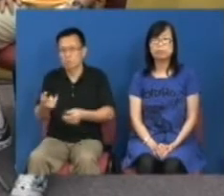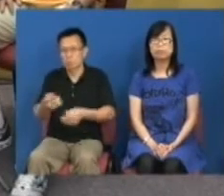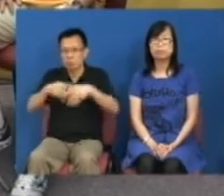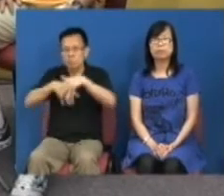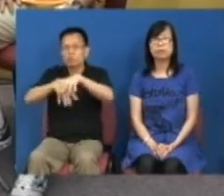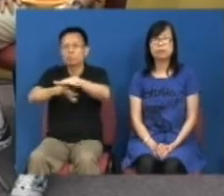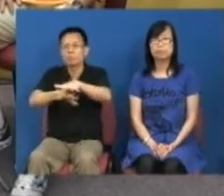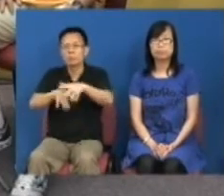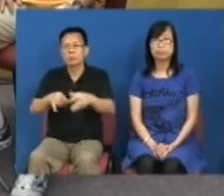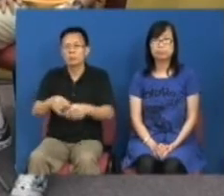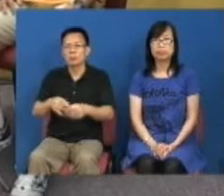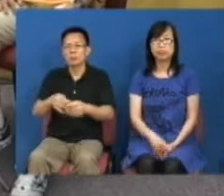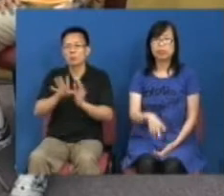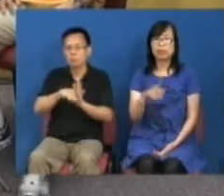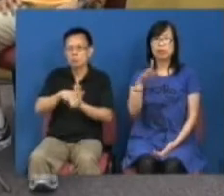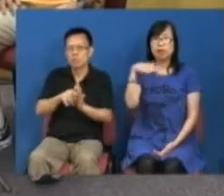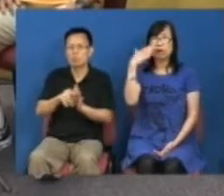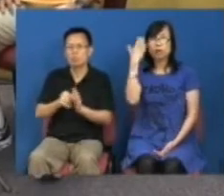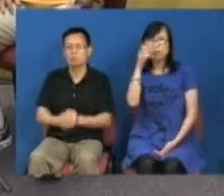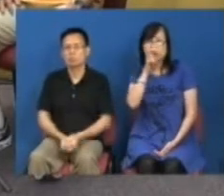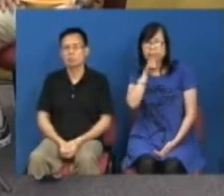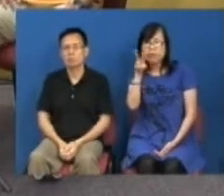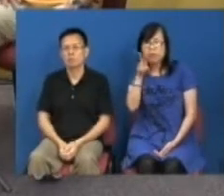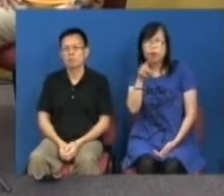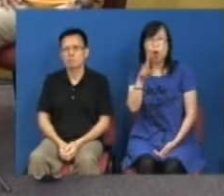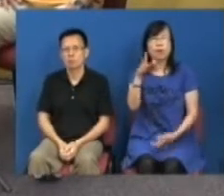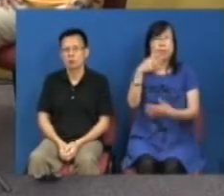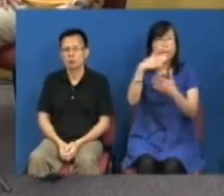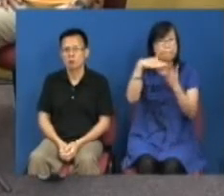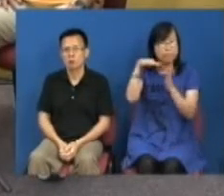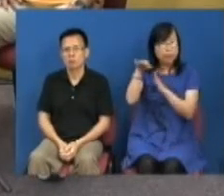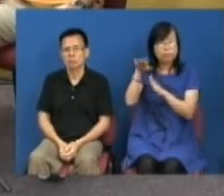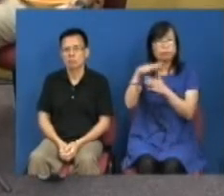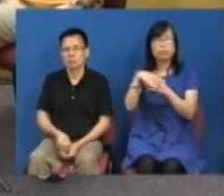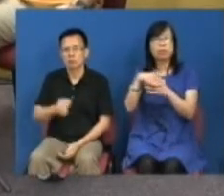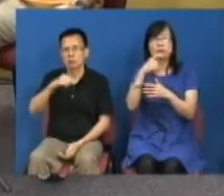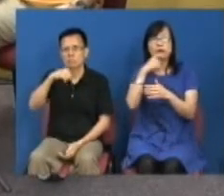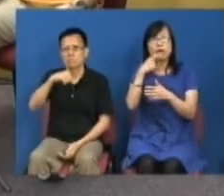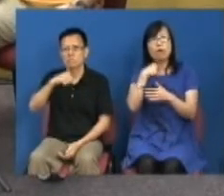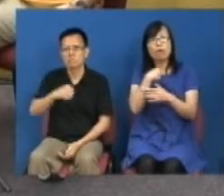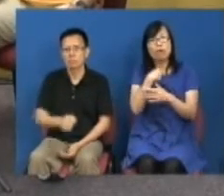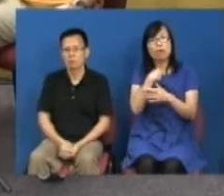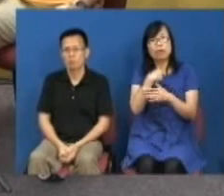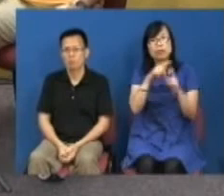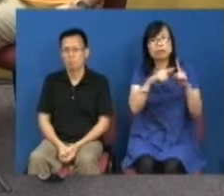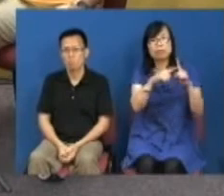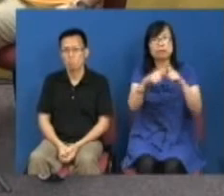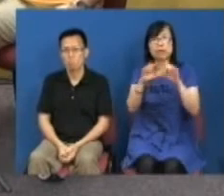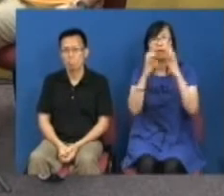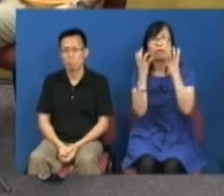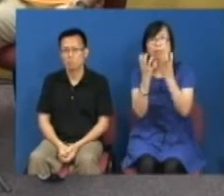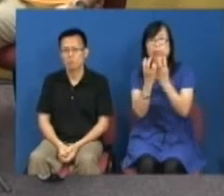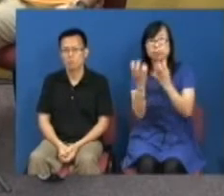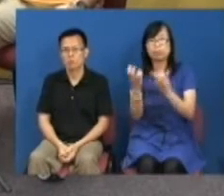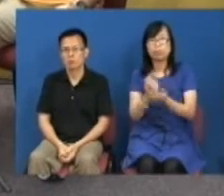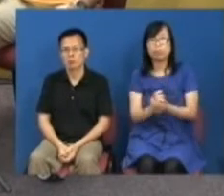会不会有这样的想法客观效果我不排除有这个客观效果就是帮我们民阵去动员做我们民阵